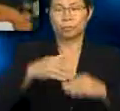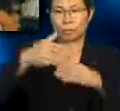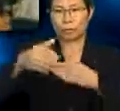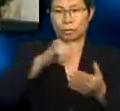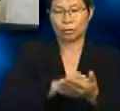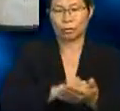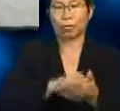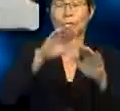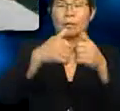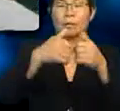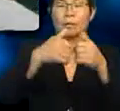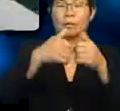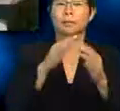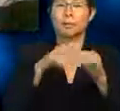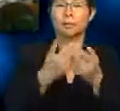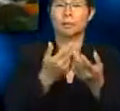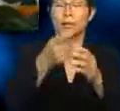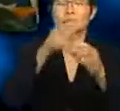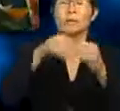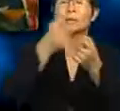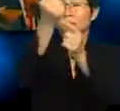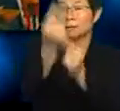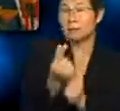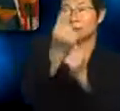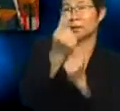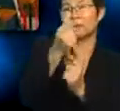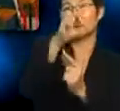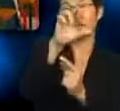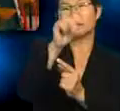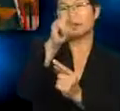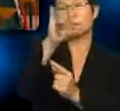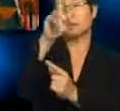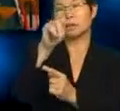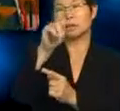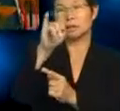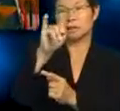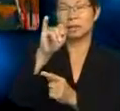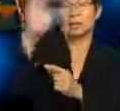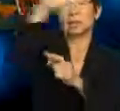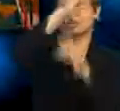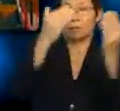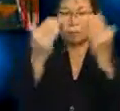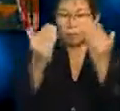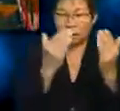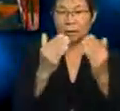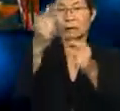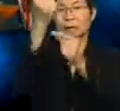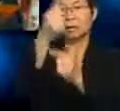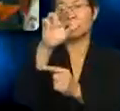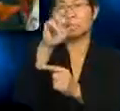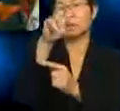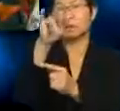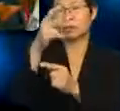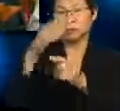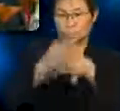berapakah tarikan graviti bulan berbanding tarikan graviti bumi?